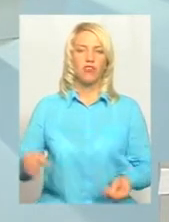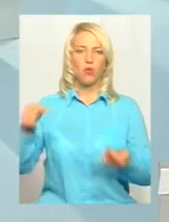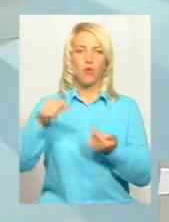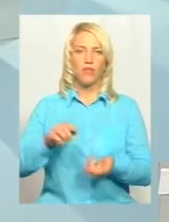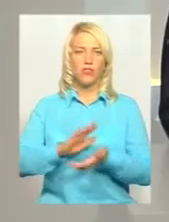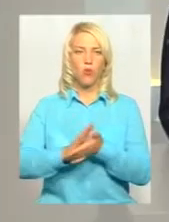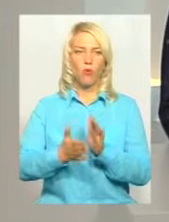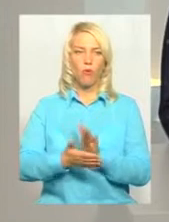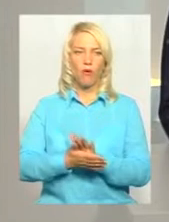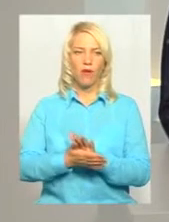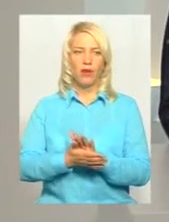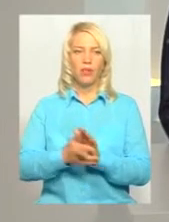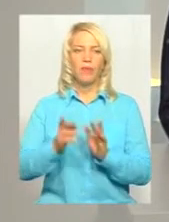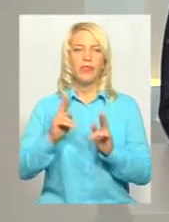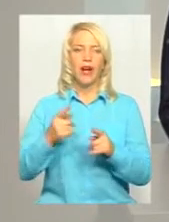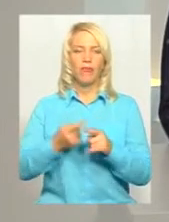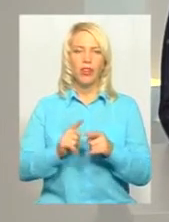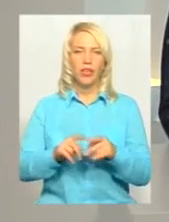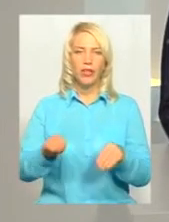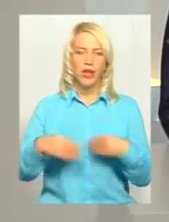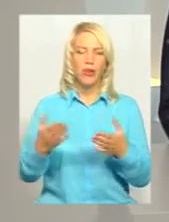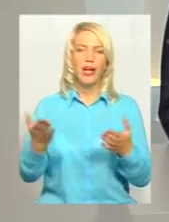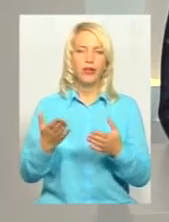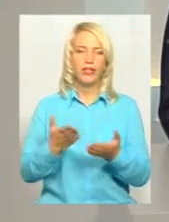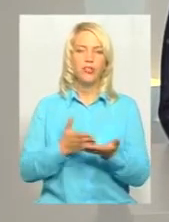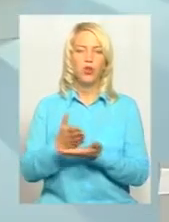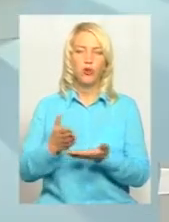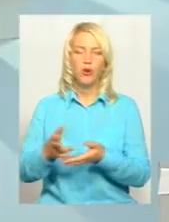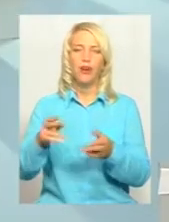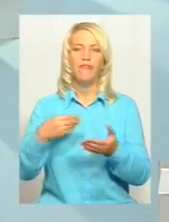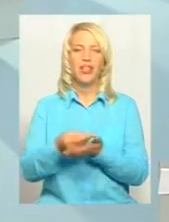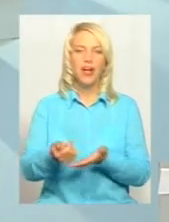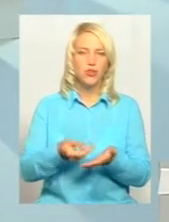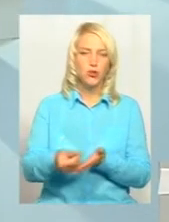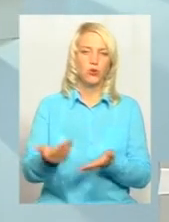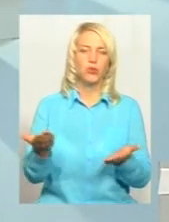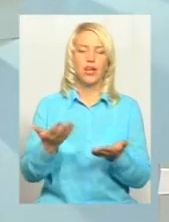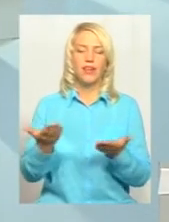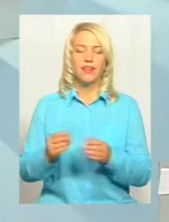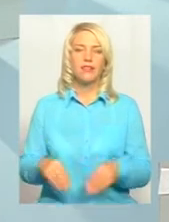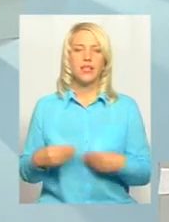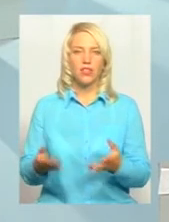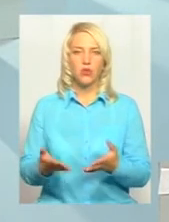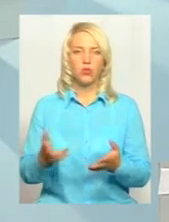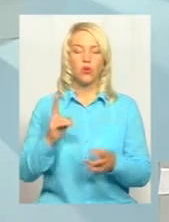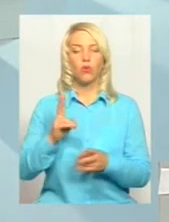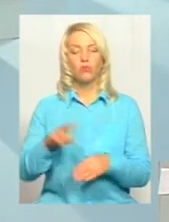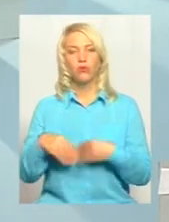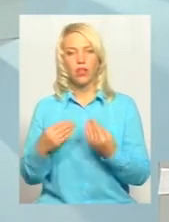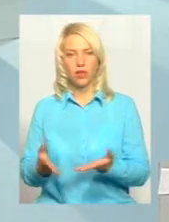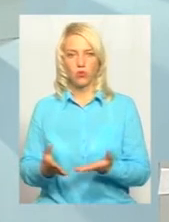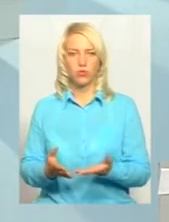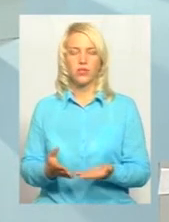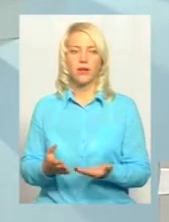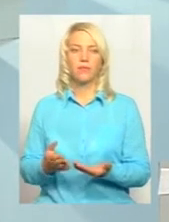вони надаються, які структури фінансують, які віддають умови, кому вони надаються. Тобто,